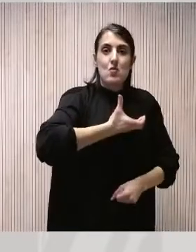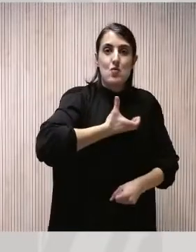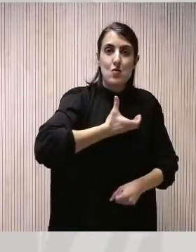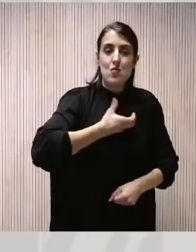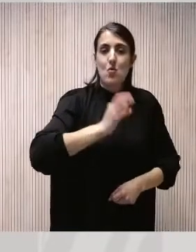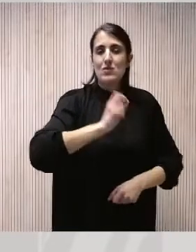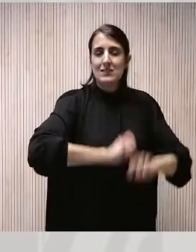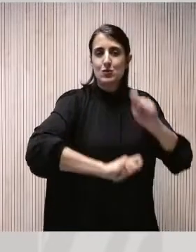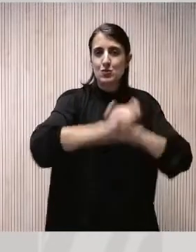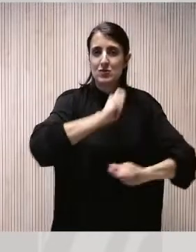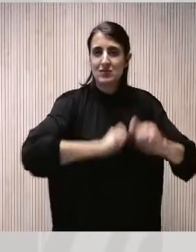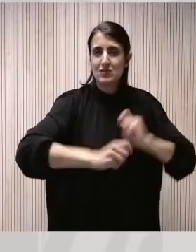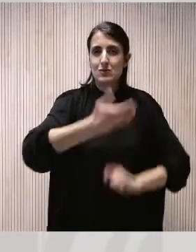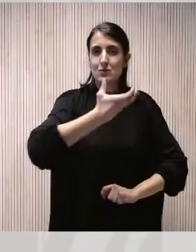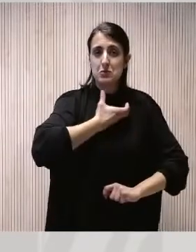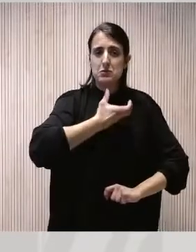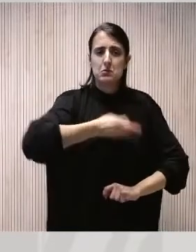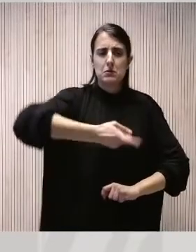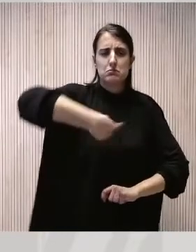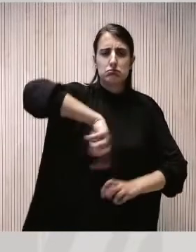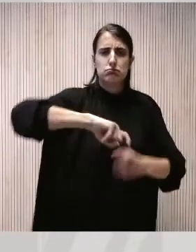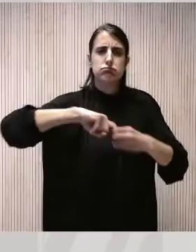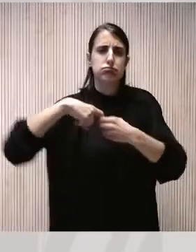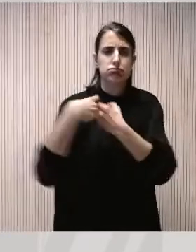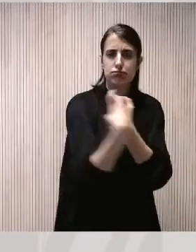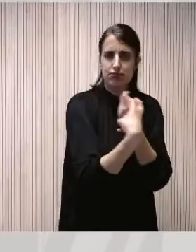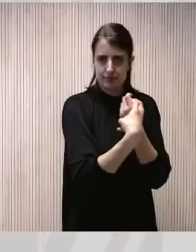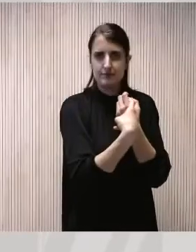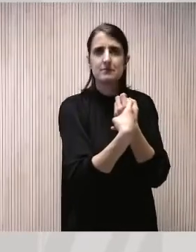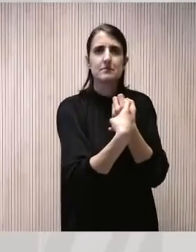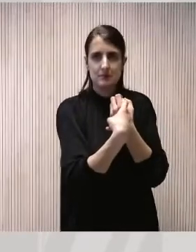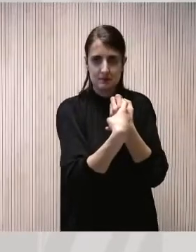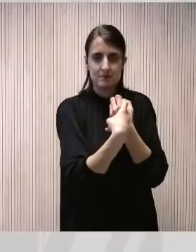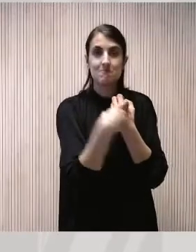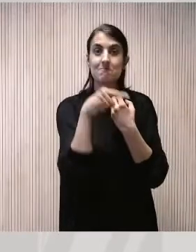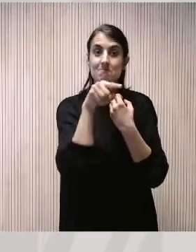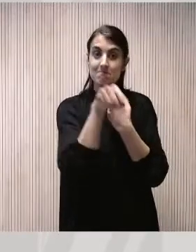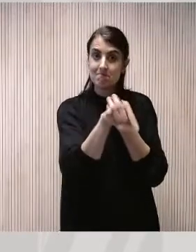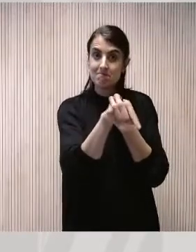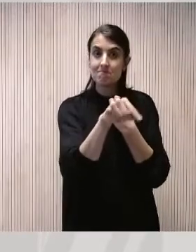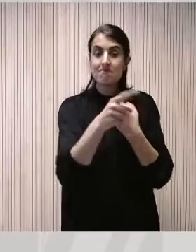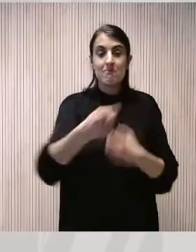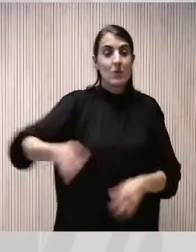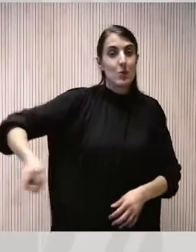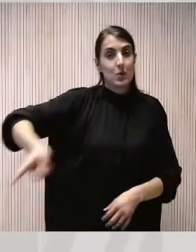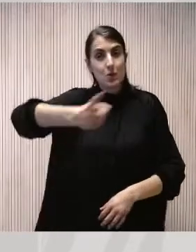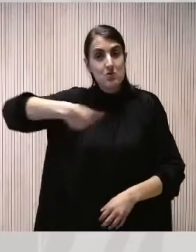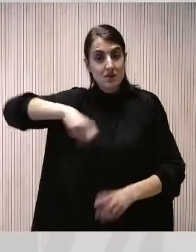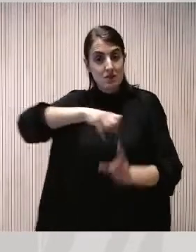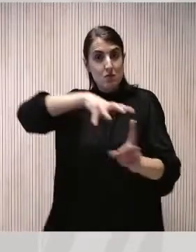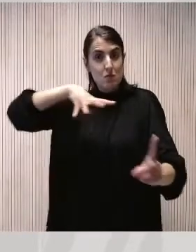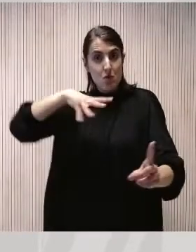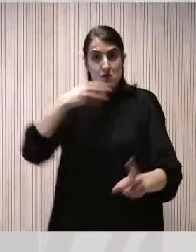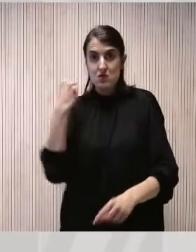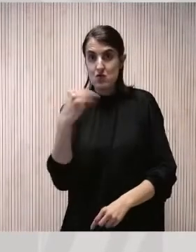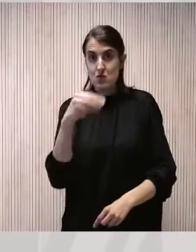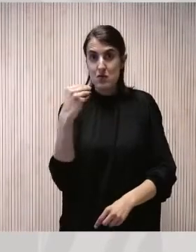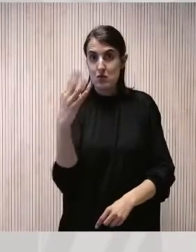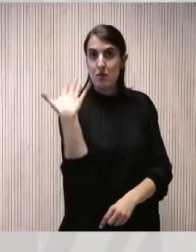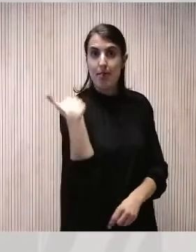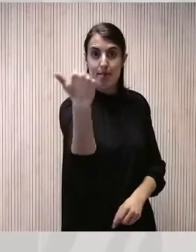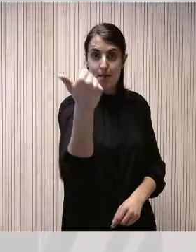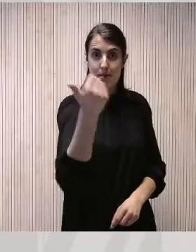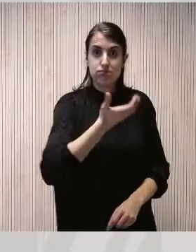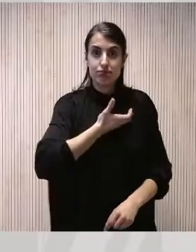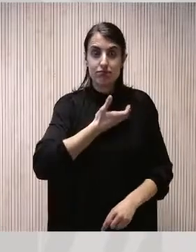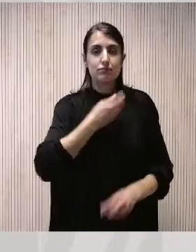'associacionisme municipal també hi hem pogut participar. I en aquest cas nosaltres, com a Fòrum de Joves Electes, representant